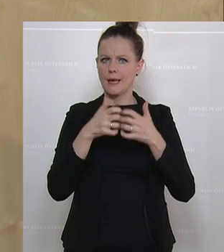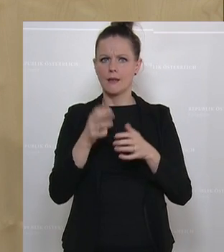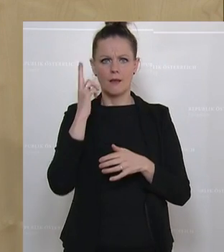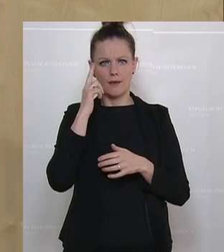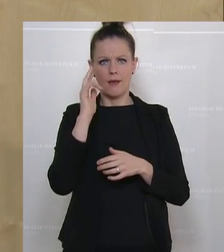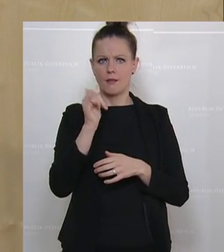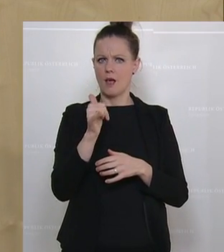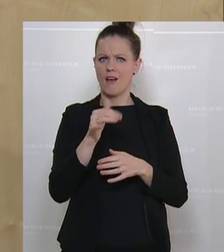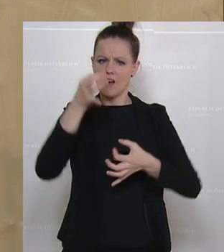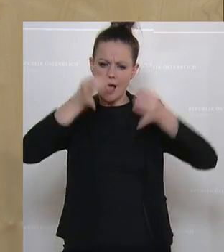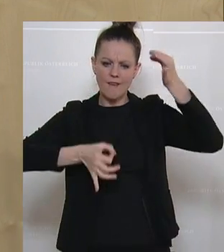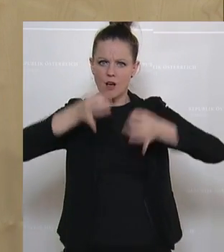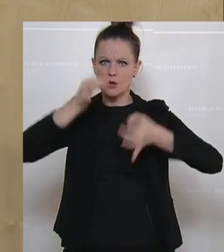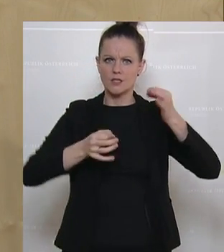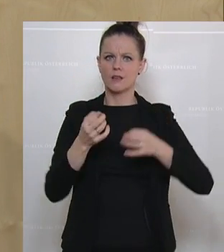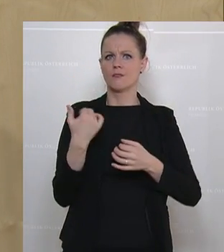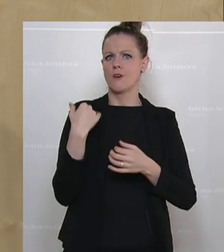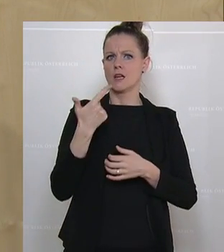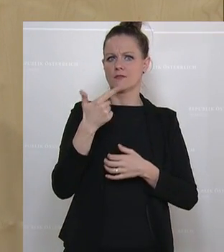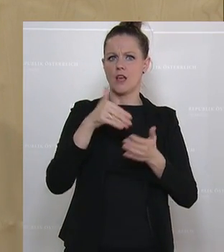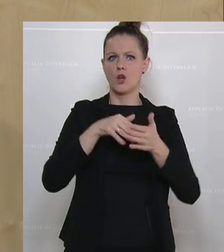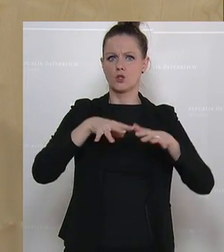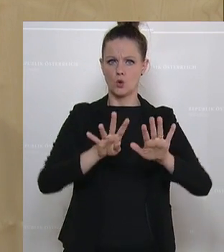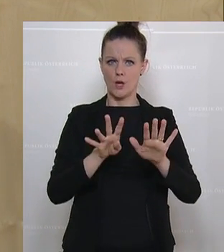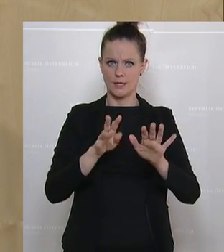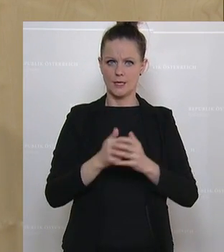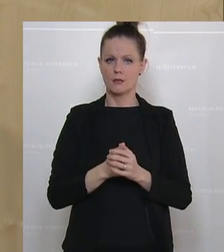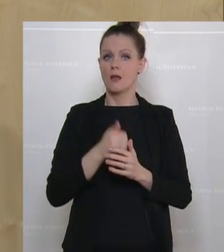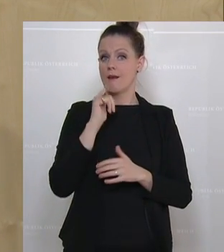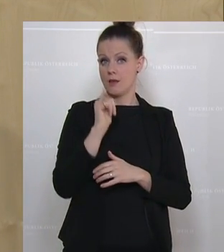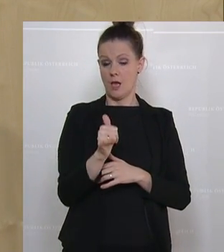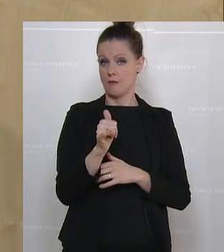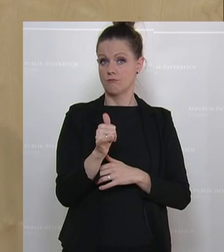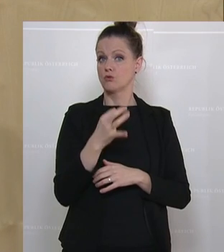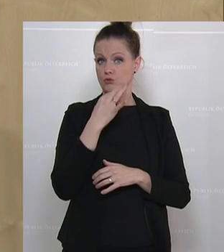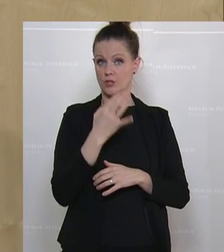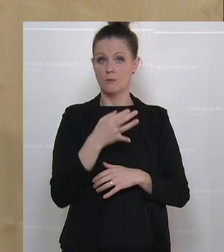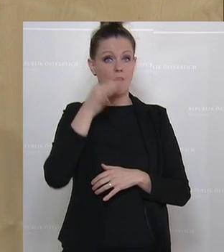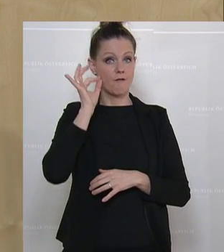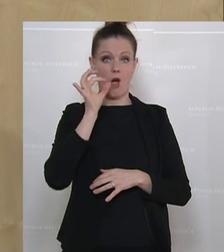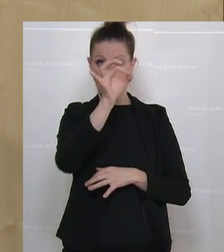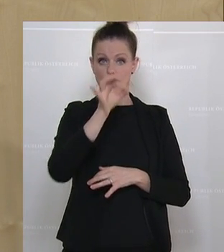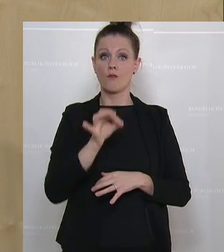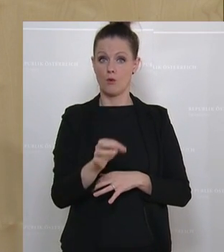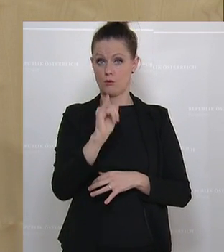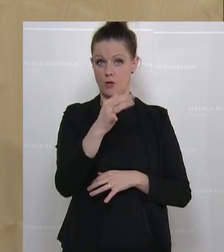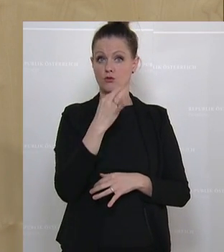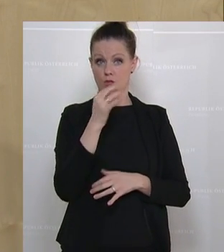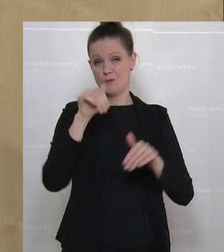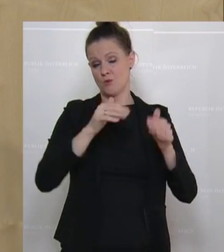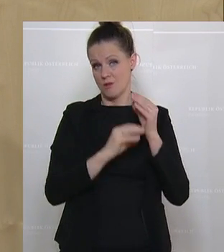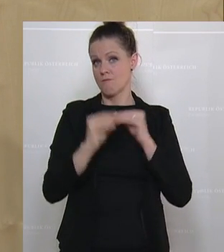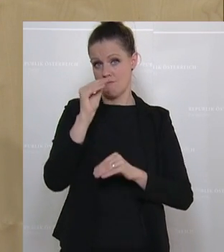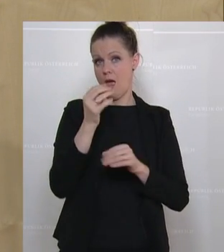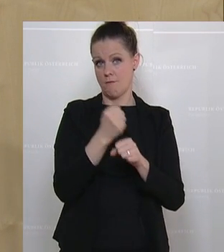aus einer Evaluierung, die 2019 stattgefunden hat. Ja, ich gebe Ihnen zum Beispiel recht, bei der Frauenquote müsste man mehr machen.